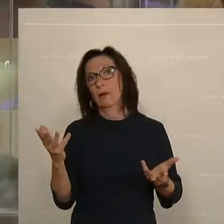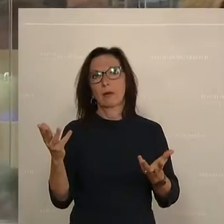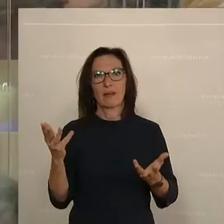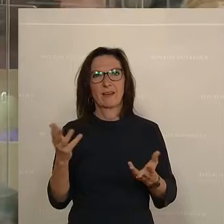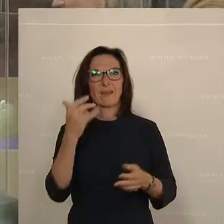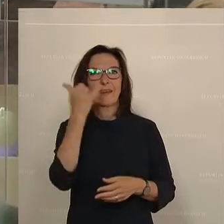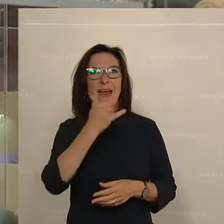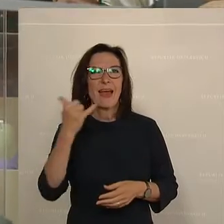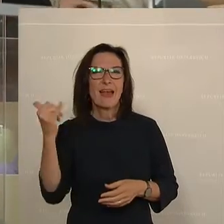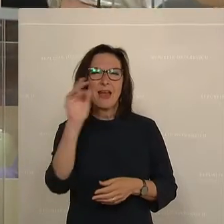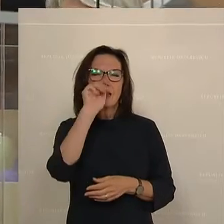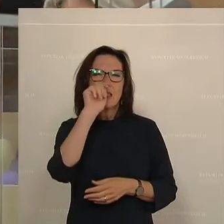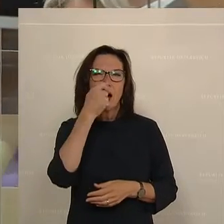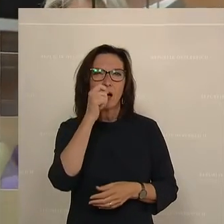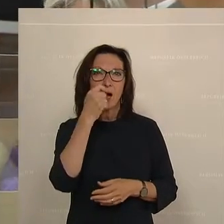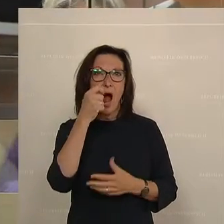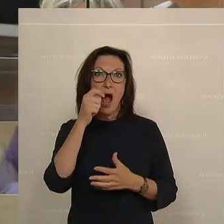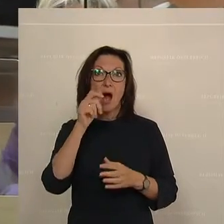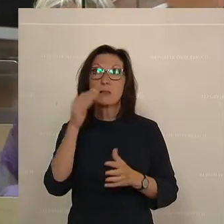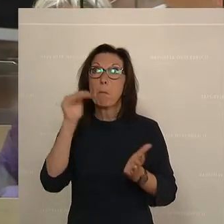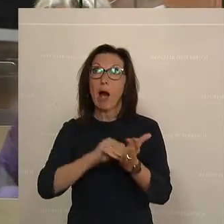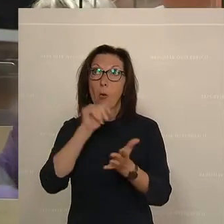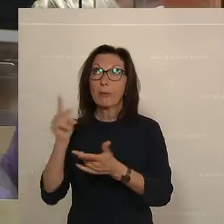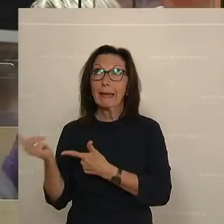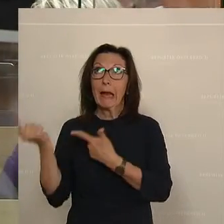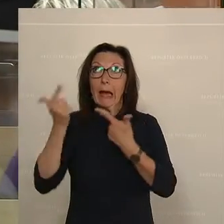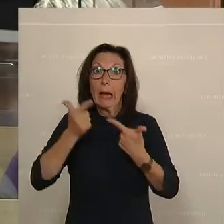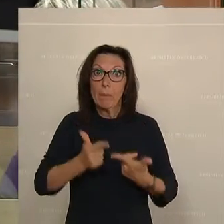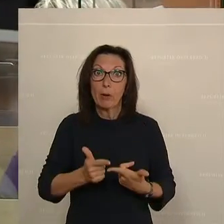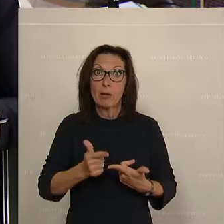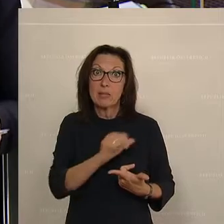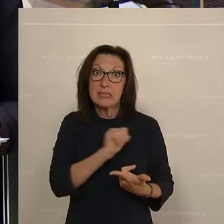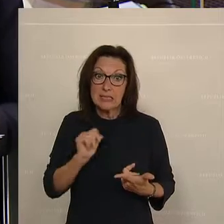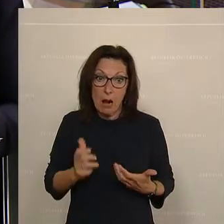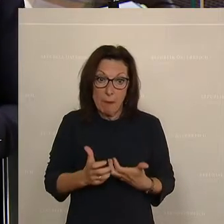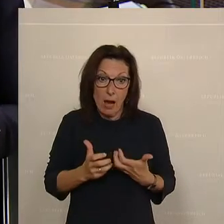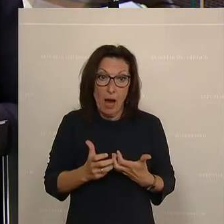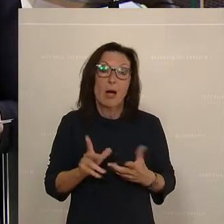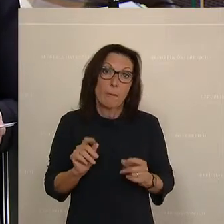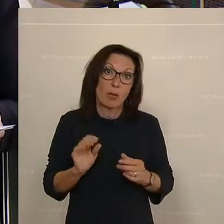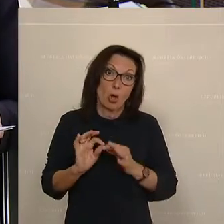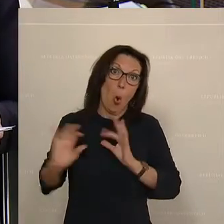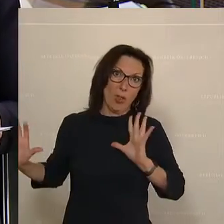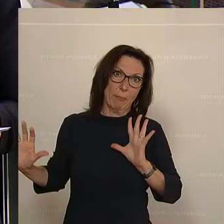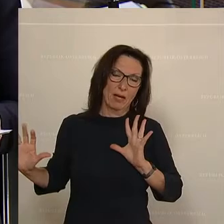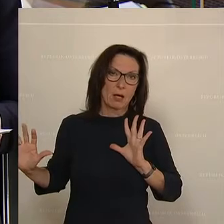Kubikmeter Gas, den wir nicht mehr importieren, ist ein bisschen Unabhängigkeit. Und wir brauchen dafür alle.